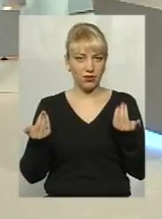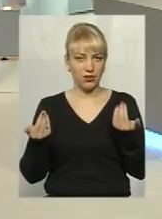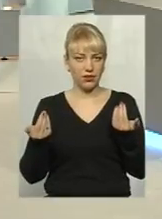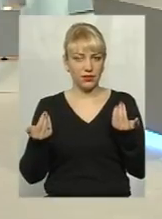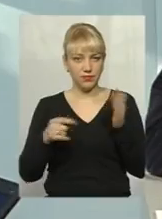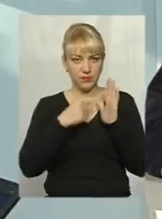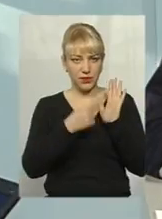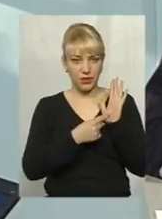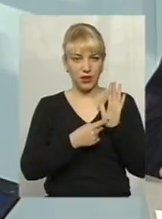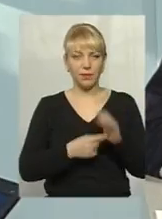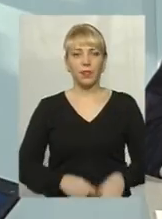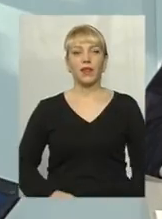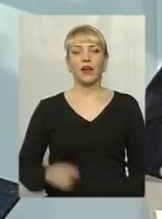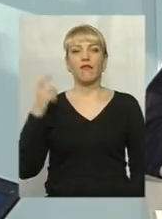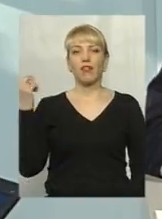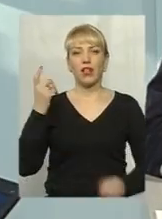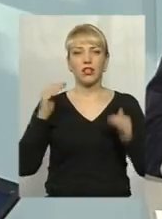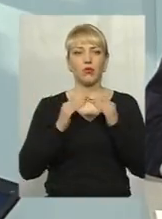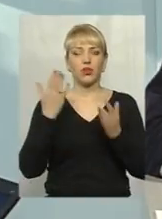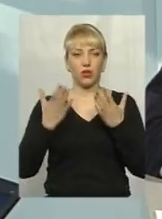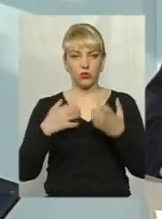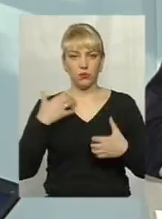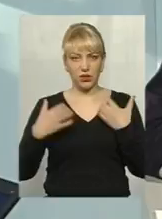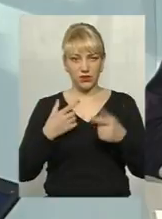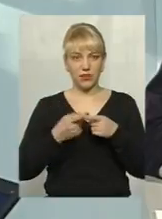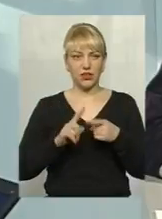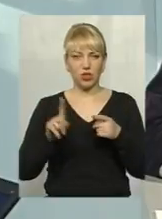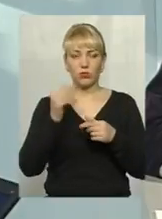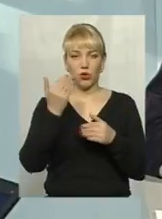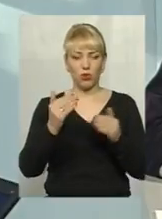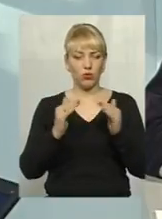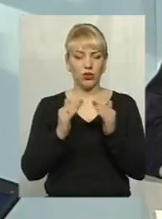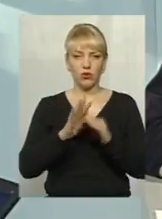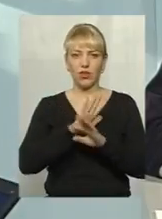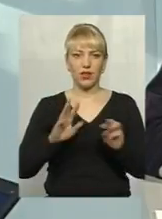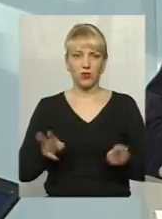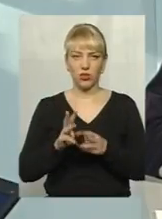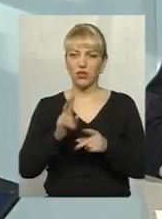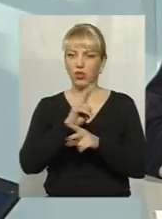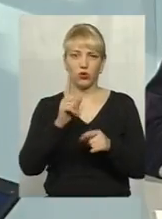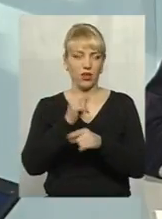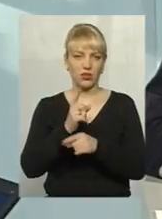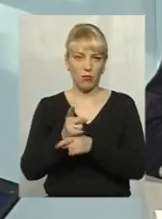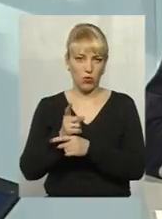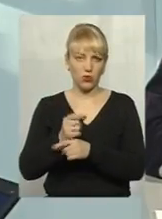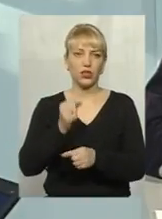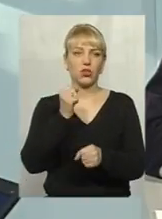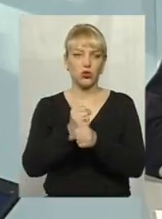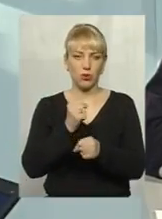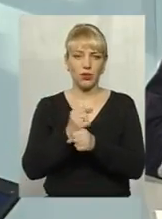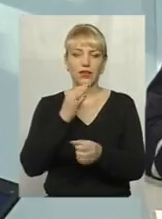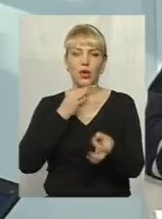Власник будинку, якщо він переживає за те, щоб його будинок не згорів, йому ніхто в житті не заборонить зробити і